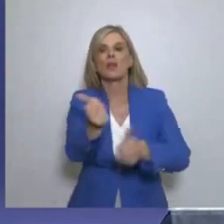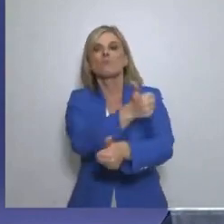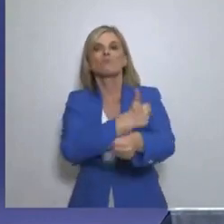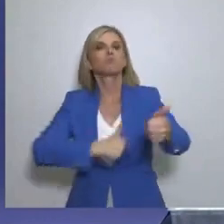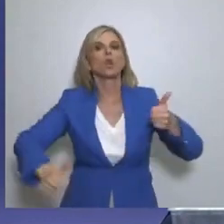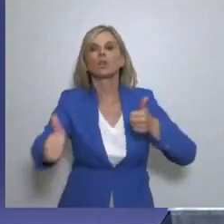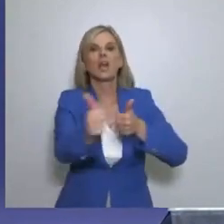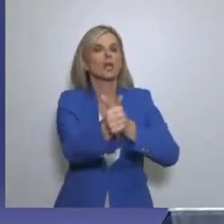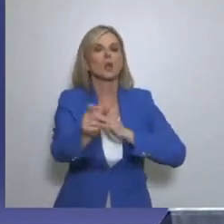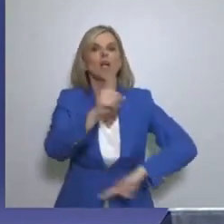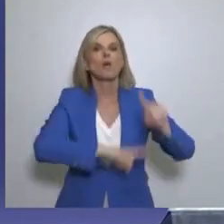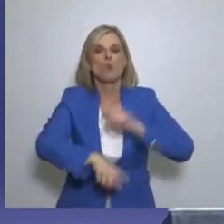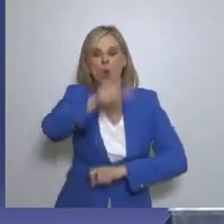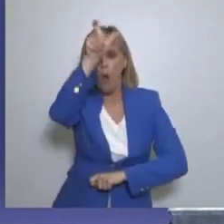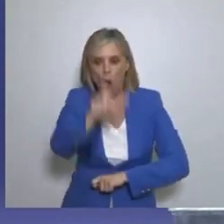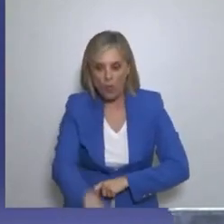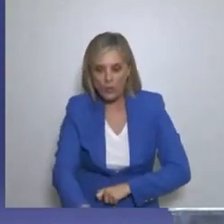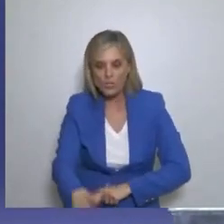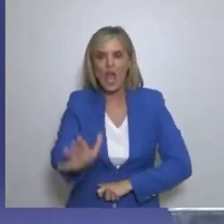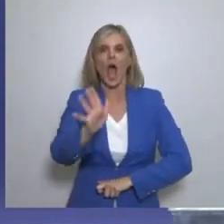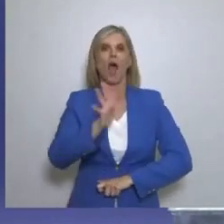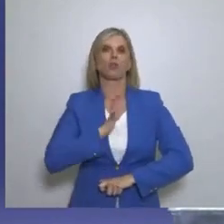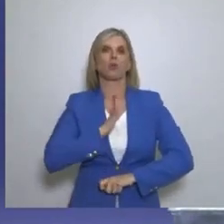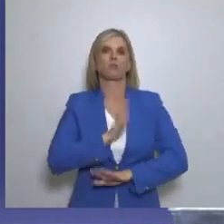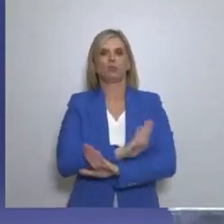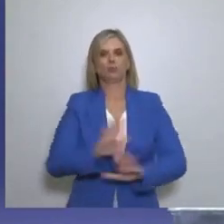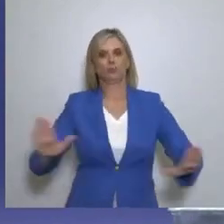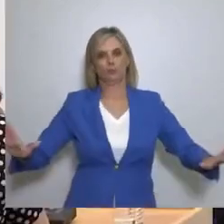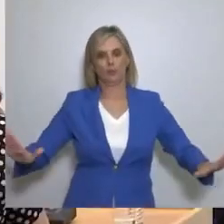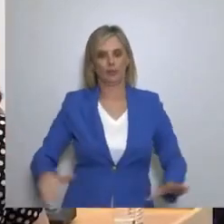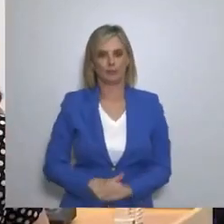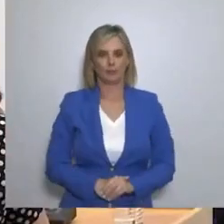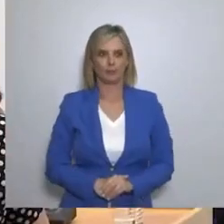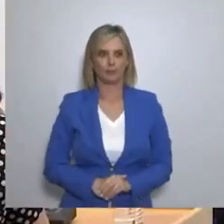Ελλήνω Συνέλευση έχει Ο ίδιος ο άνθρωπος